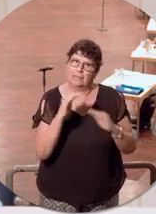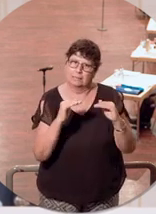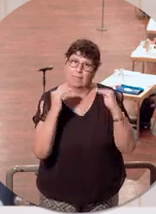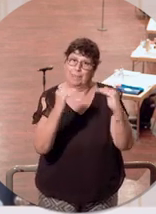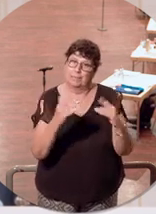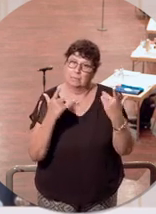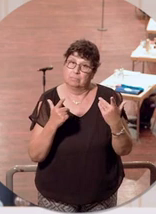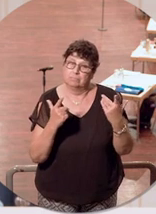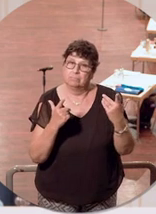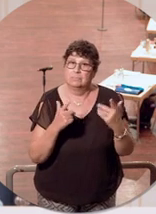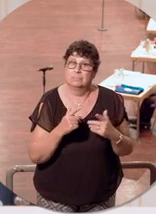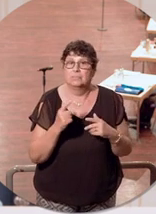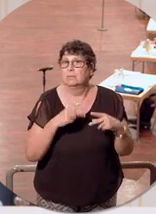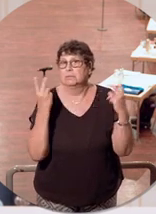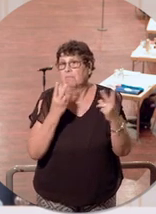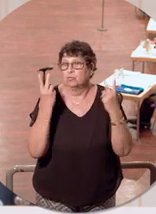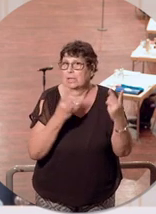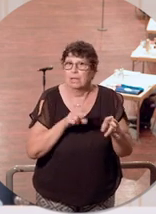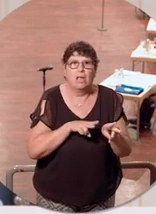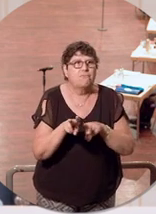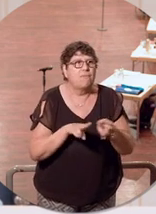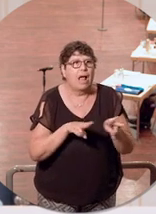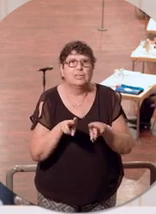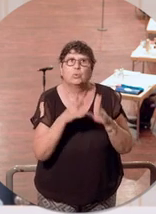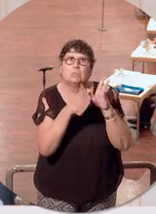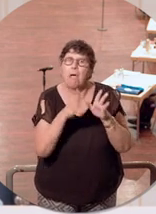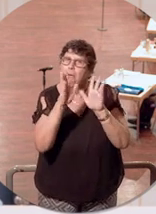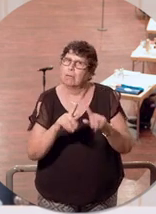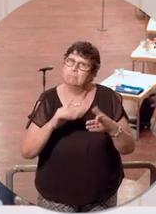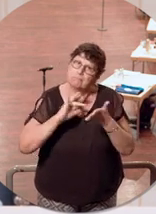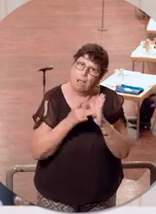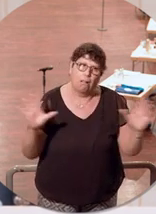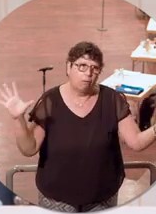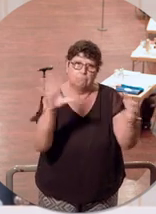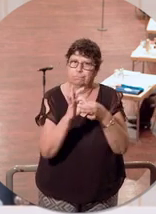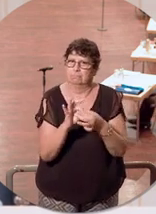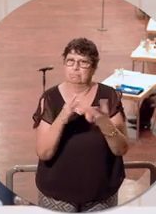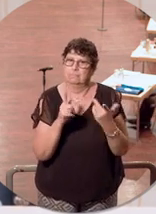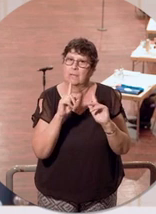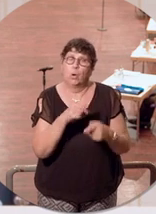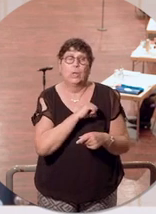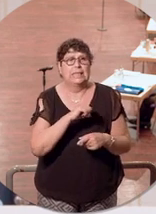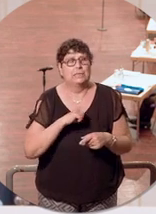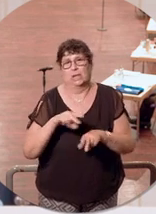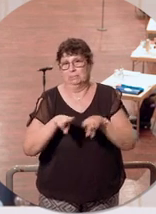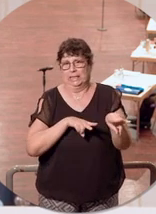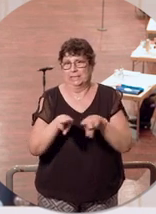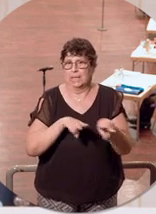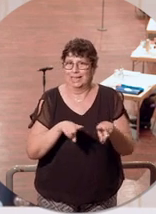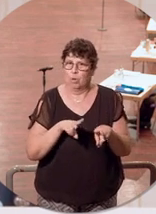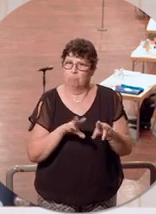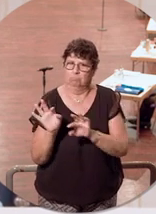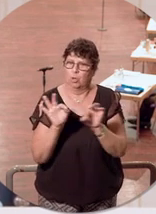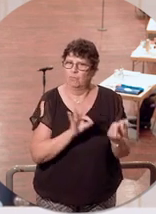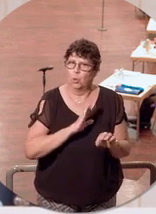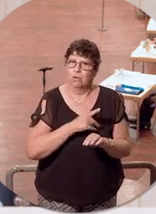nehme ich wirklich keine Verwaltungsbereiche aus, aber besonders eben natürlich auch unserem Gesundheitsministerium unter Führung von